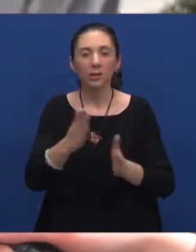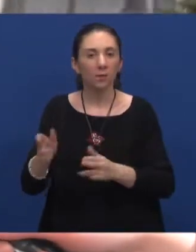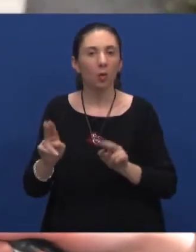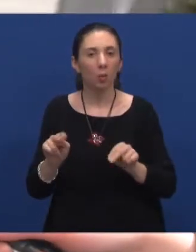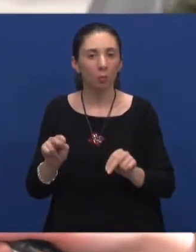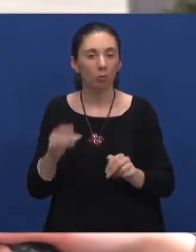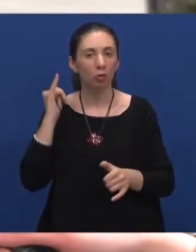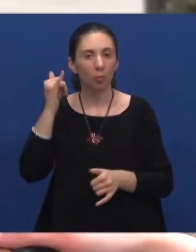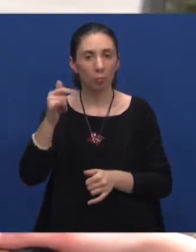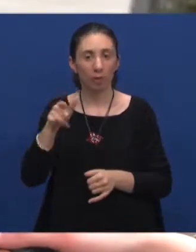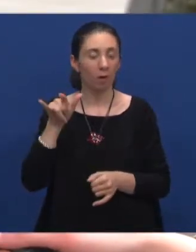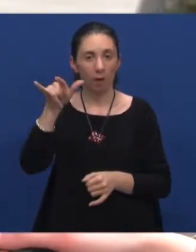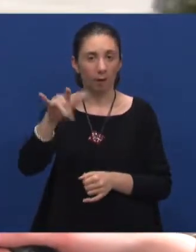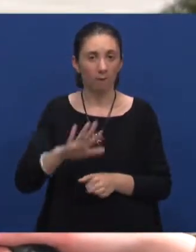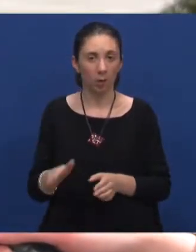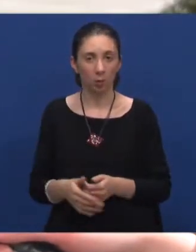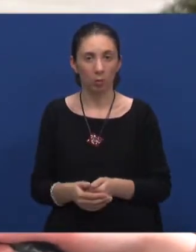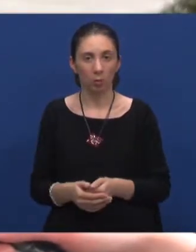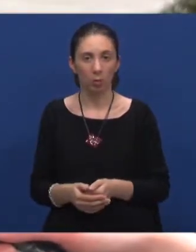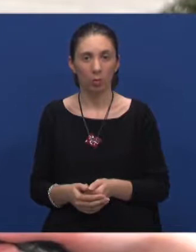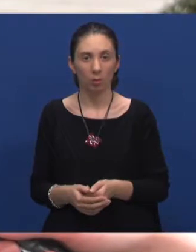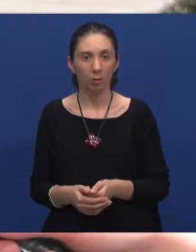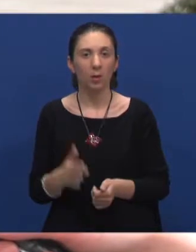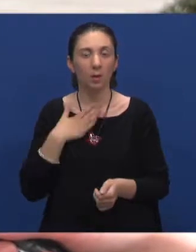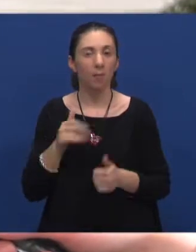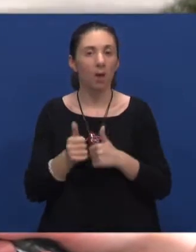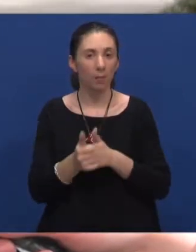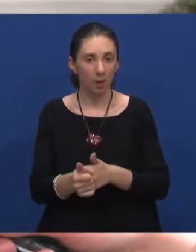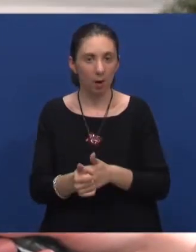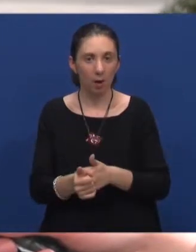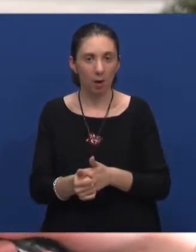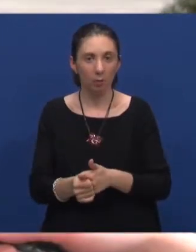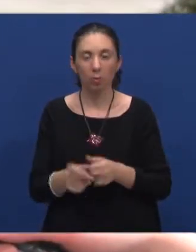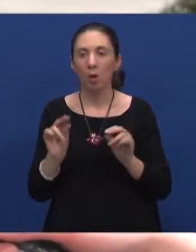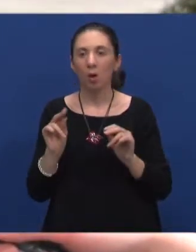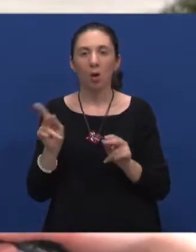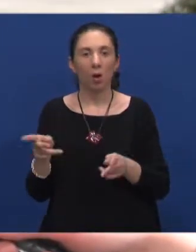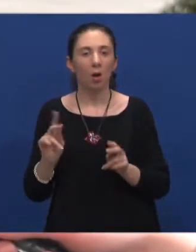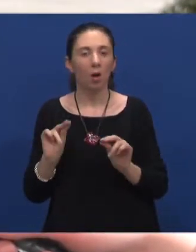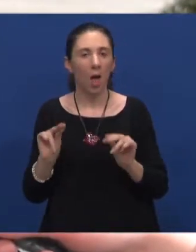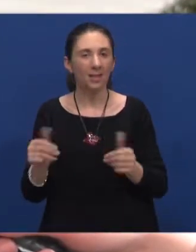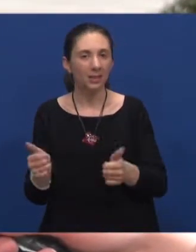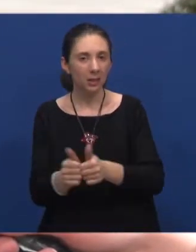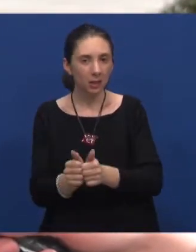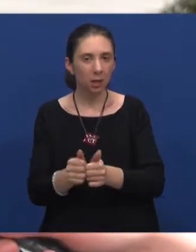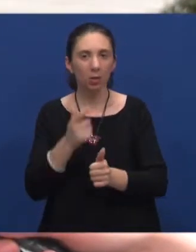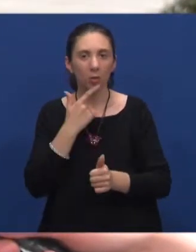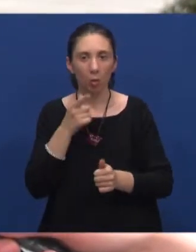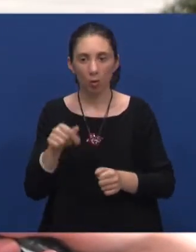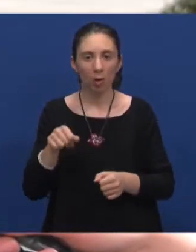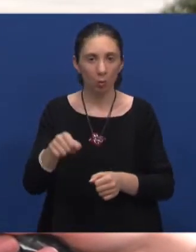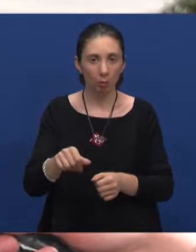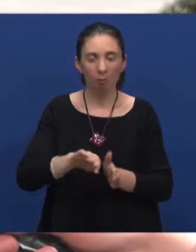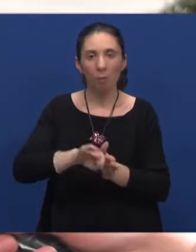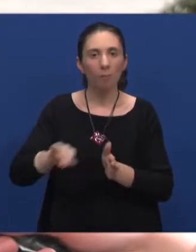može putovati avionom, jer, kažem, ima pratnju, pravo na asistenta, koji onda njega dovede